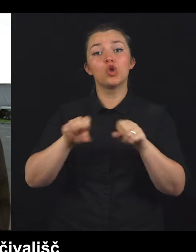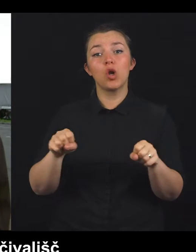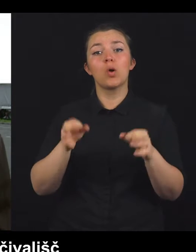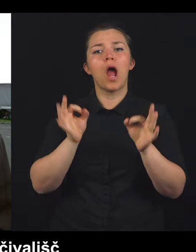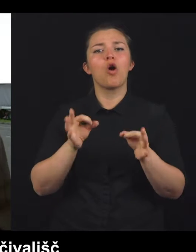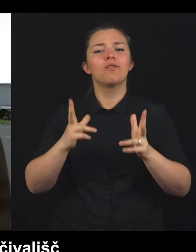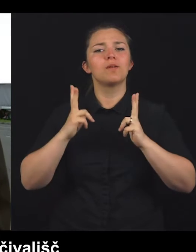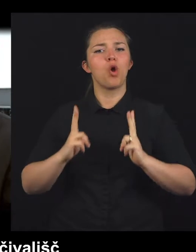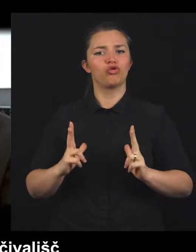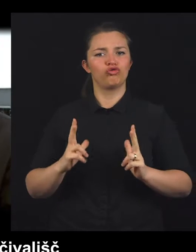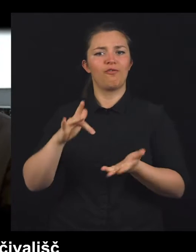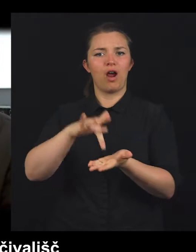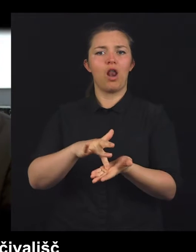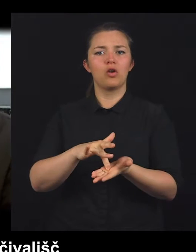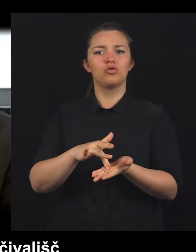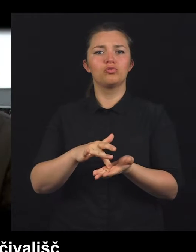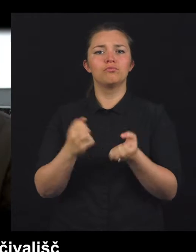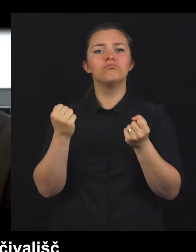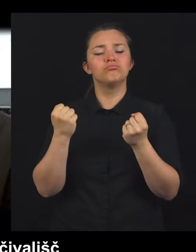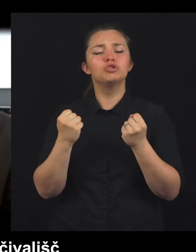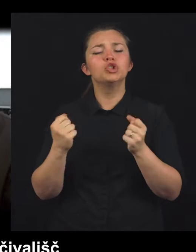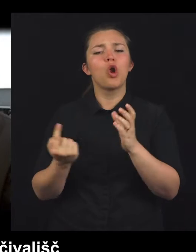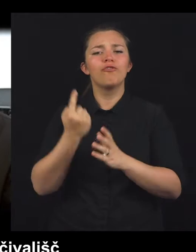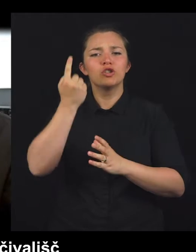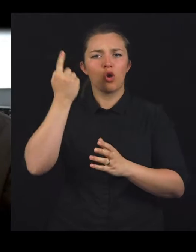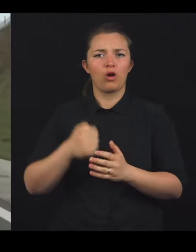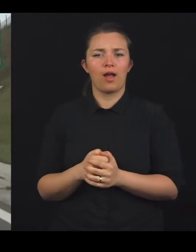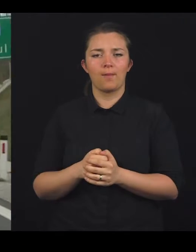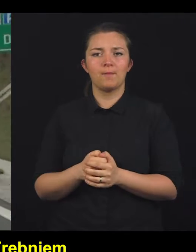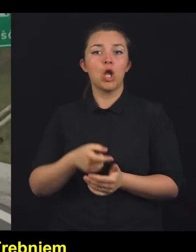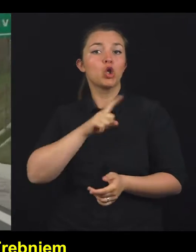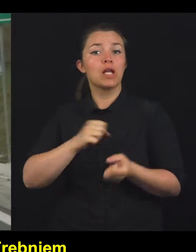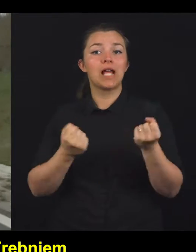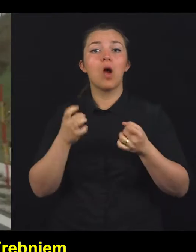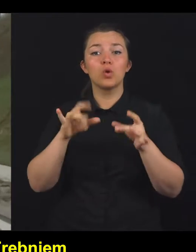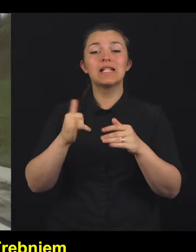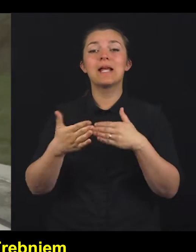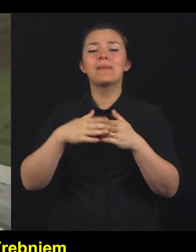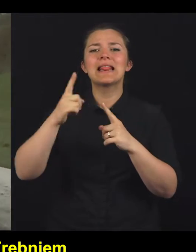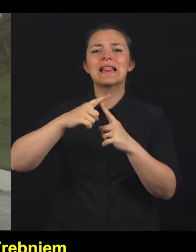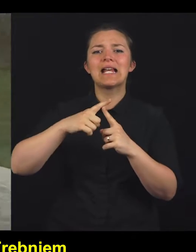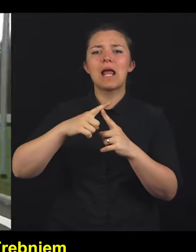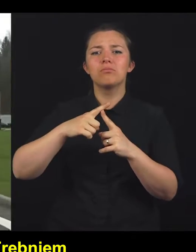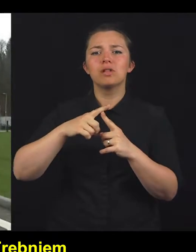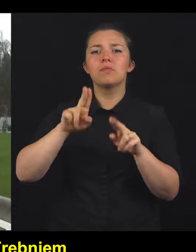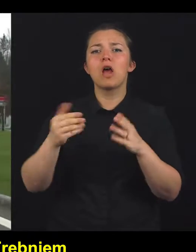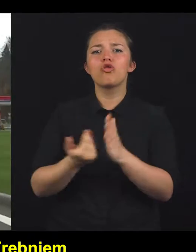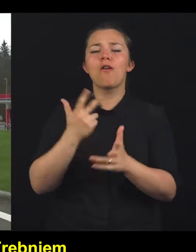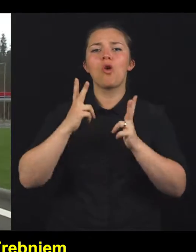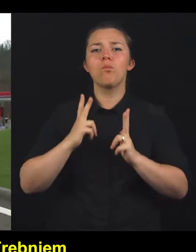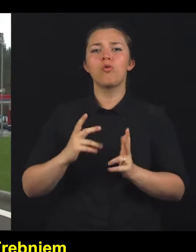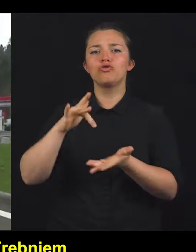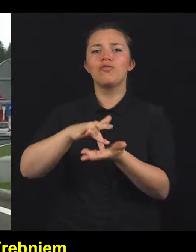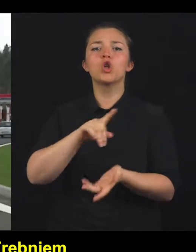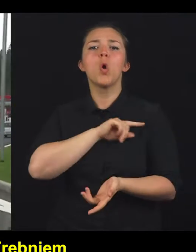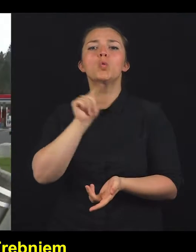storitev in kukovost teh počivališč, v bistvu na so razmenu zelo velika. Dolenska avtocesta je pritrebnjem bogatejša za novo